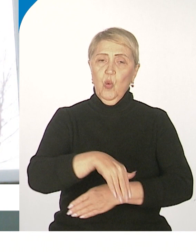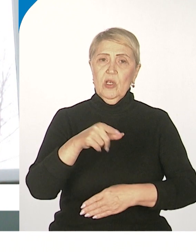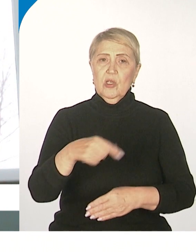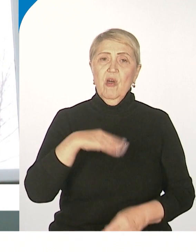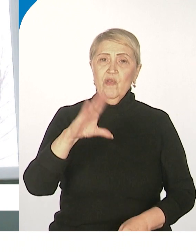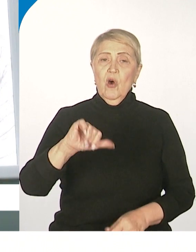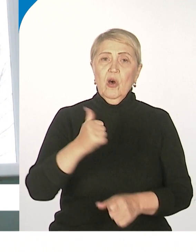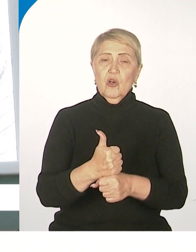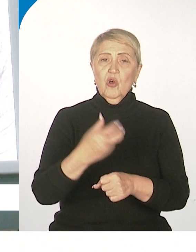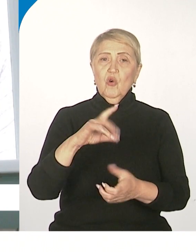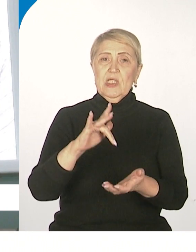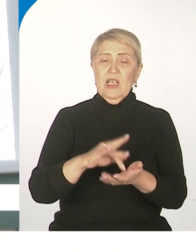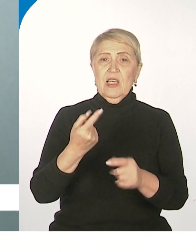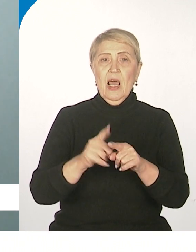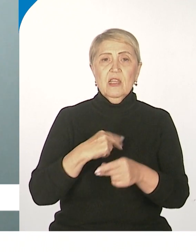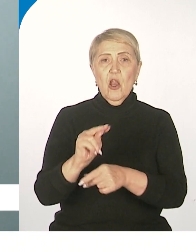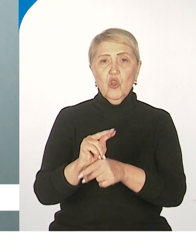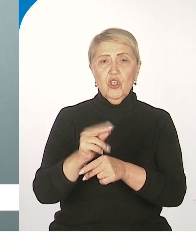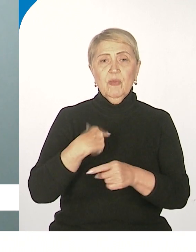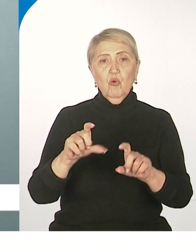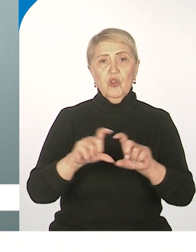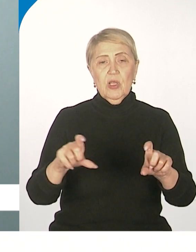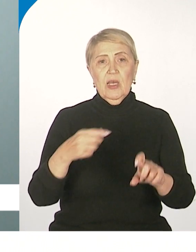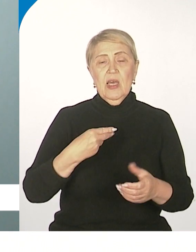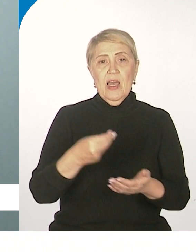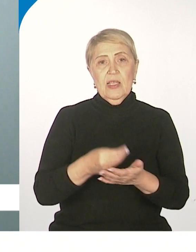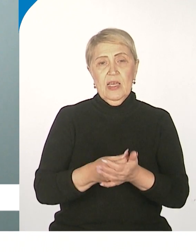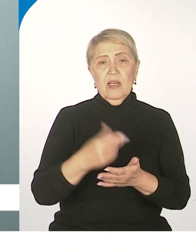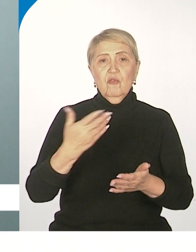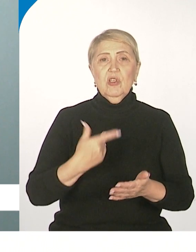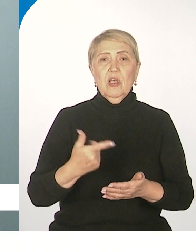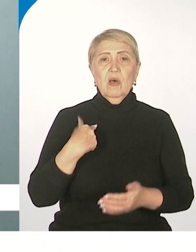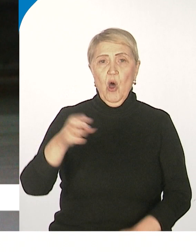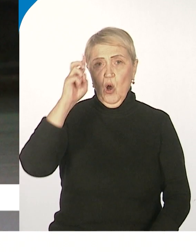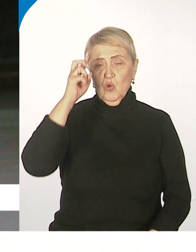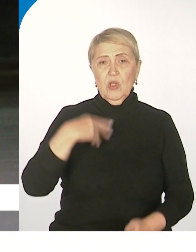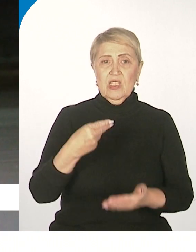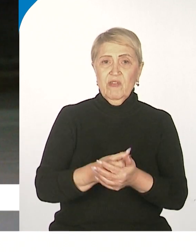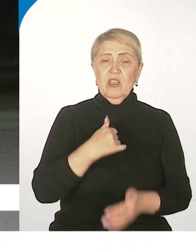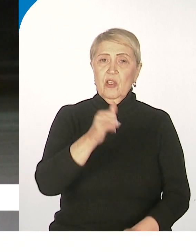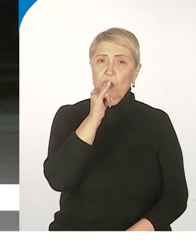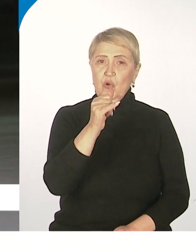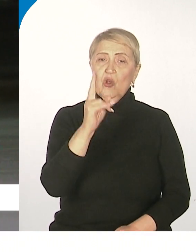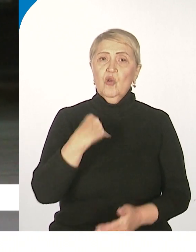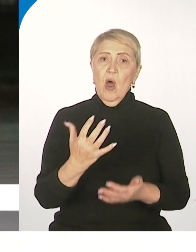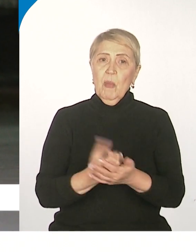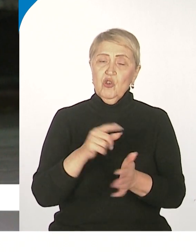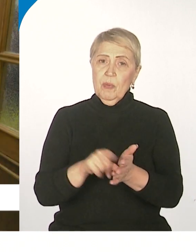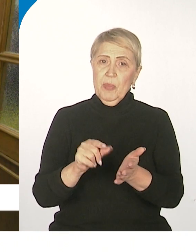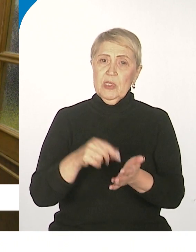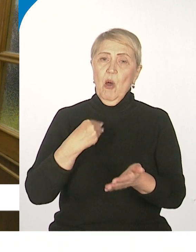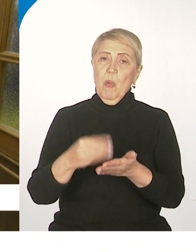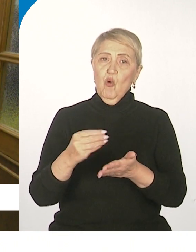бы хорошо, но центр – не лечебное учреждение. А значит, деньги на лекарства и подгузники государство выделить не может. Тем, кто получает пенсию,